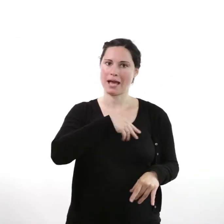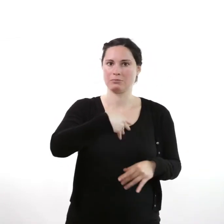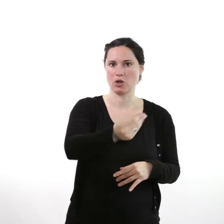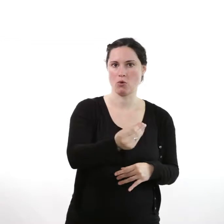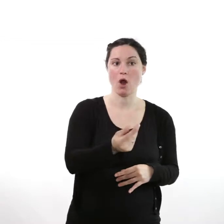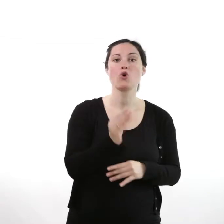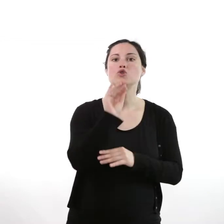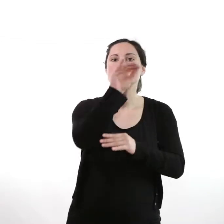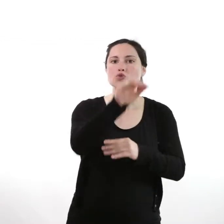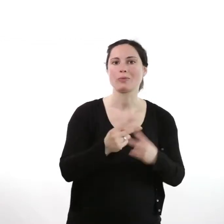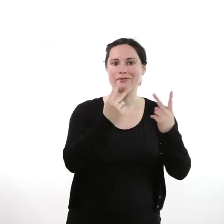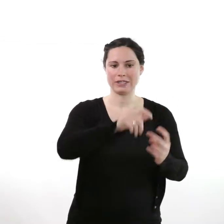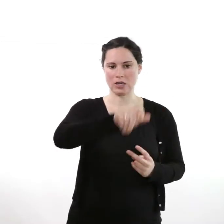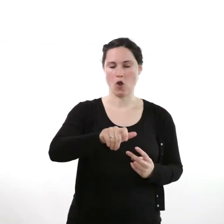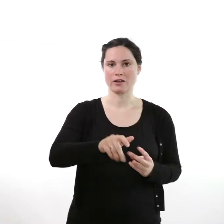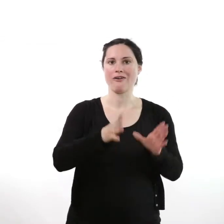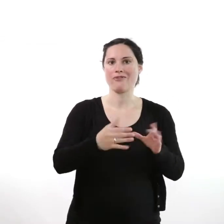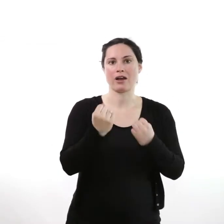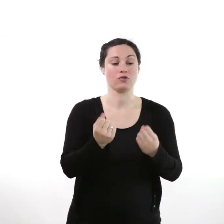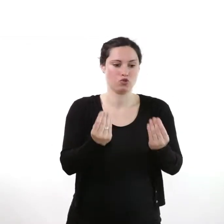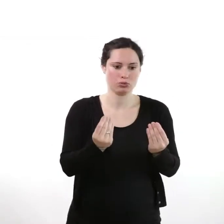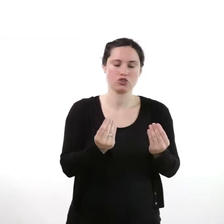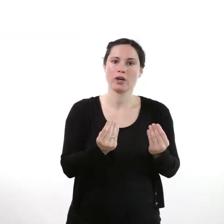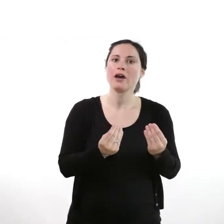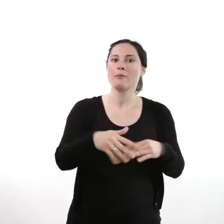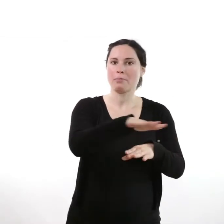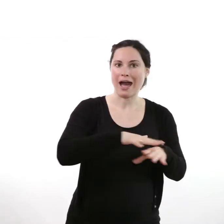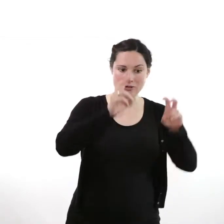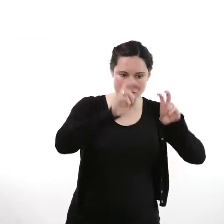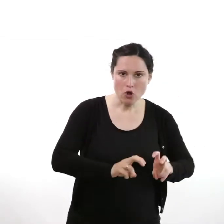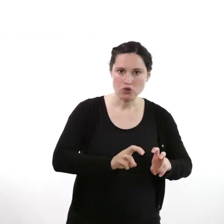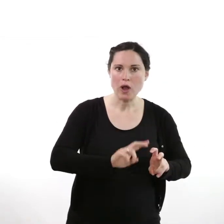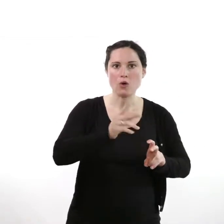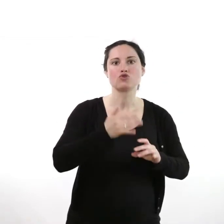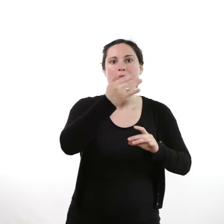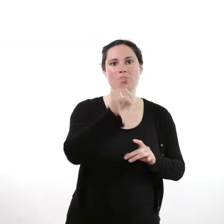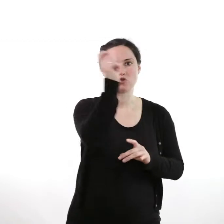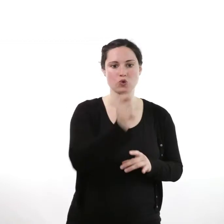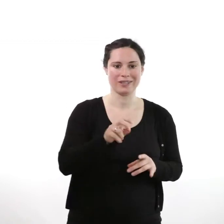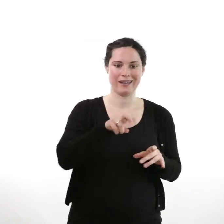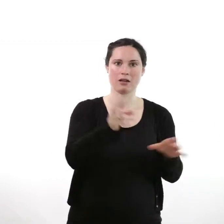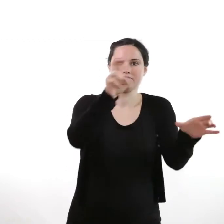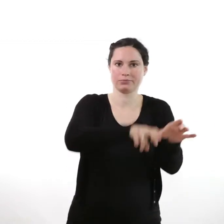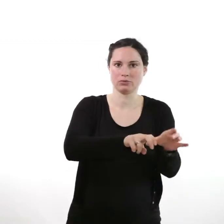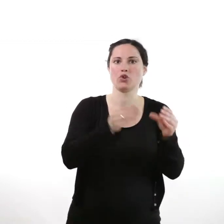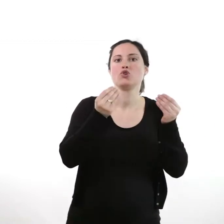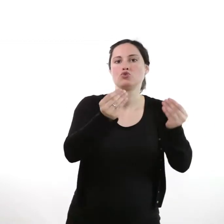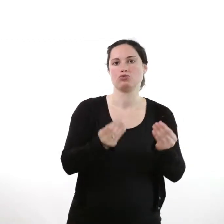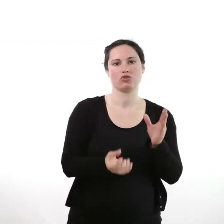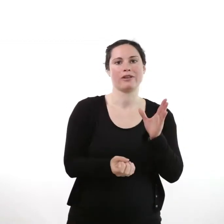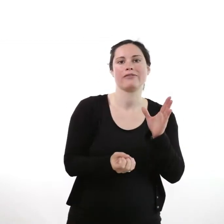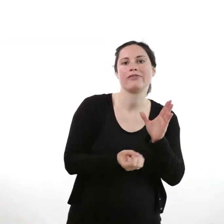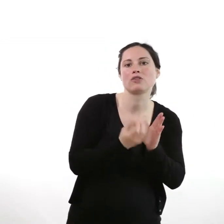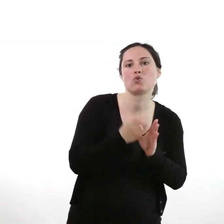Fachkräfte der Zukunft. Meistens studieren sie auch in den Richtungen weiter, in denen sie heute hier Preise gewonnen haben, vor allem MINT-Fächer,